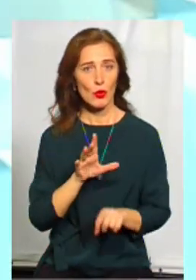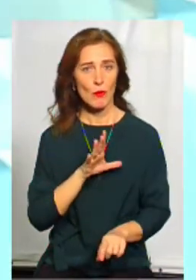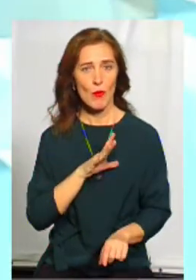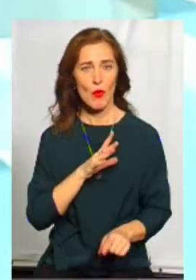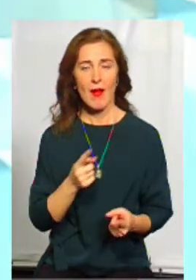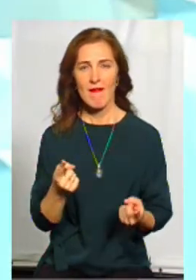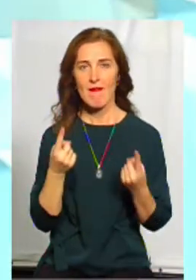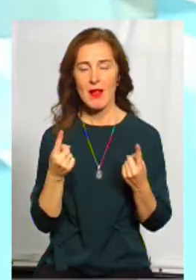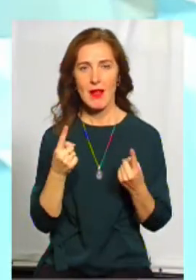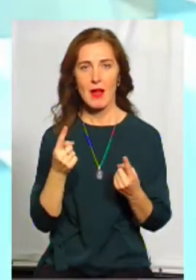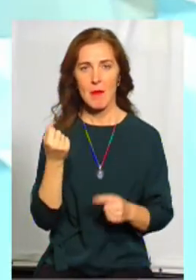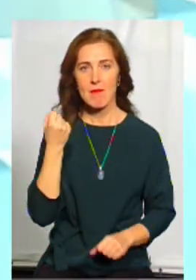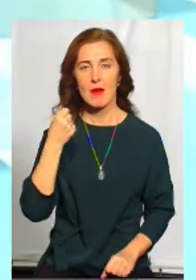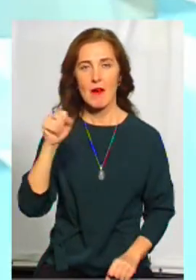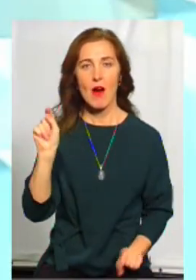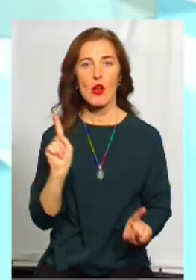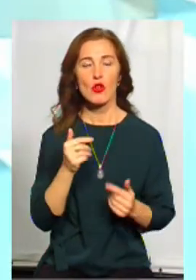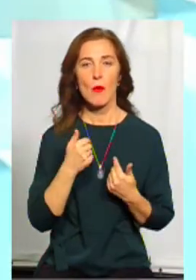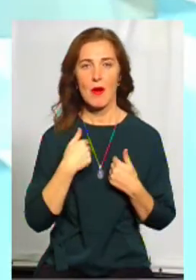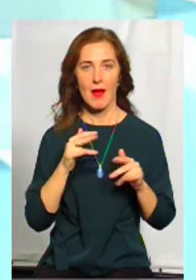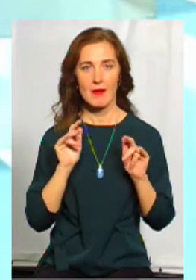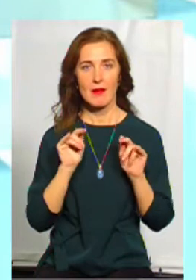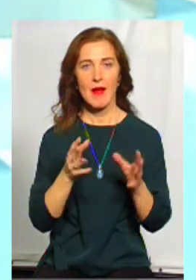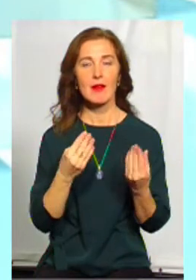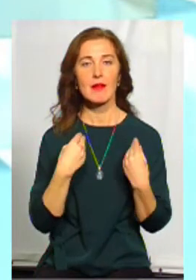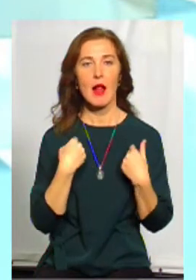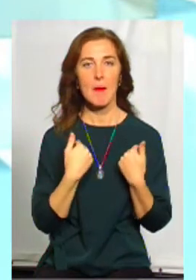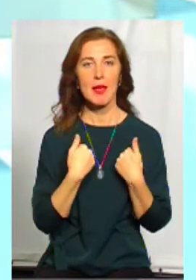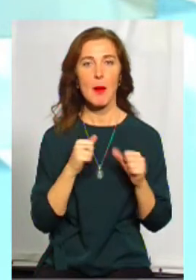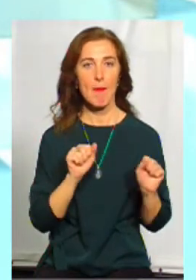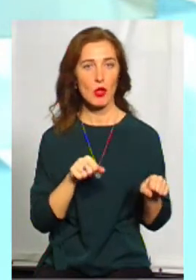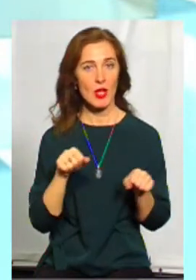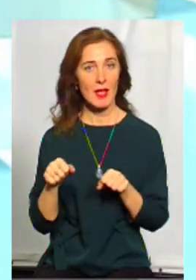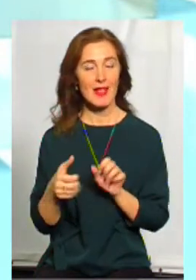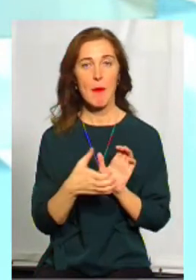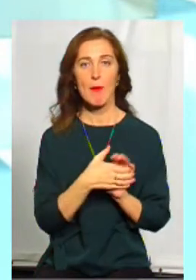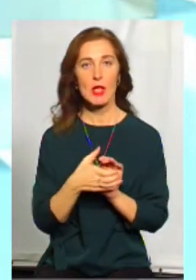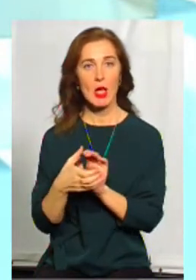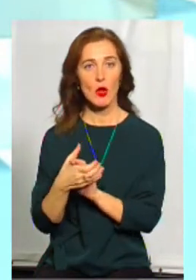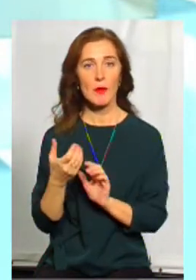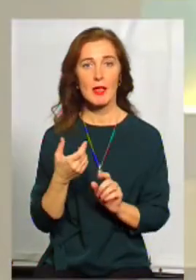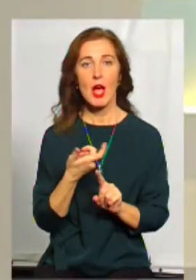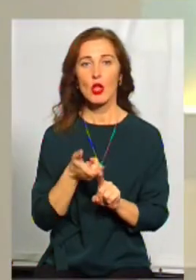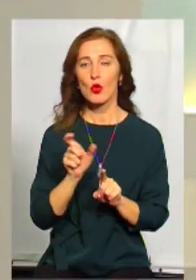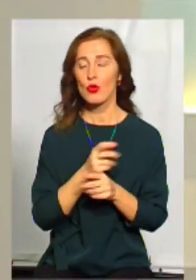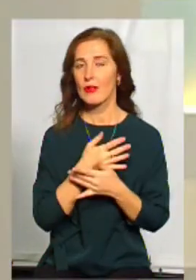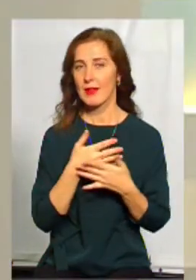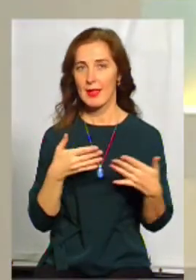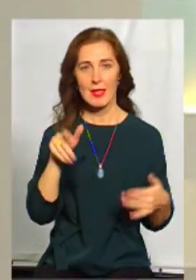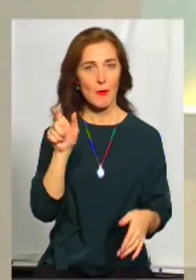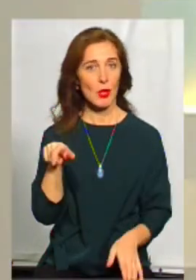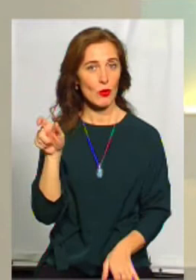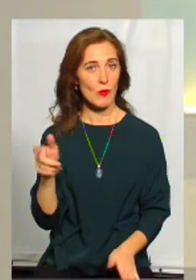величезною перевагою, що моя діяльність, вона дала мені можливість познайомитися з дуже різними людьми, з